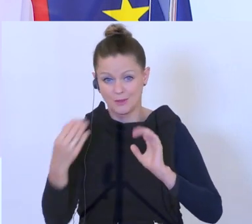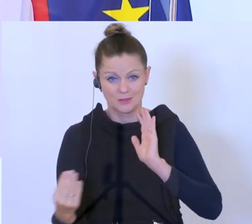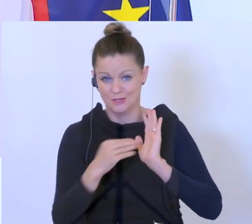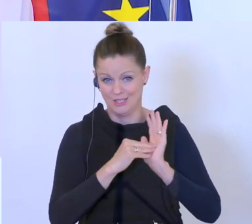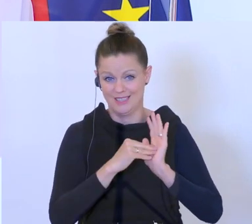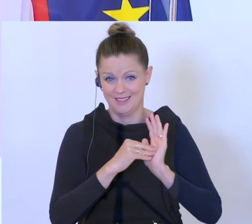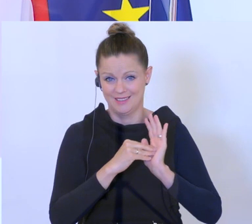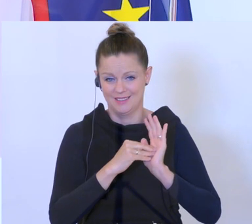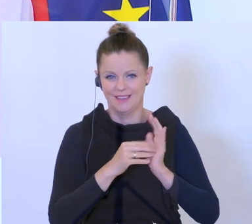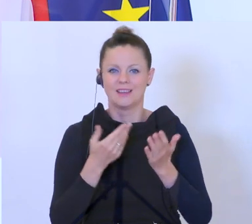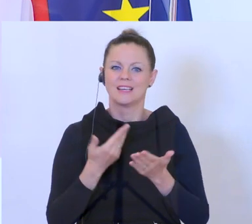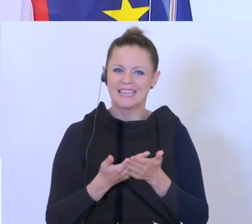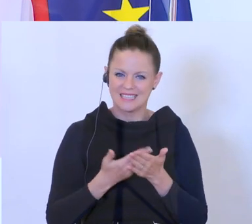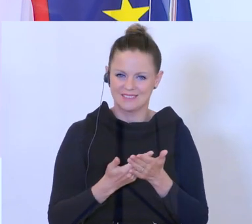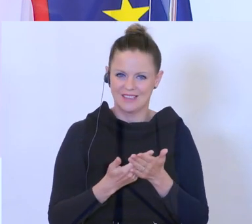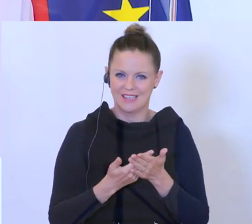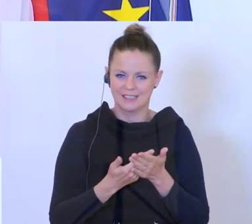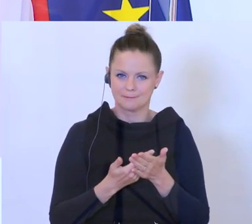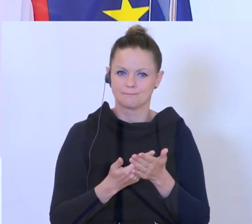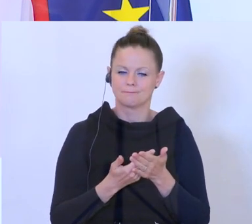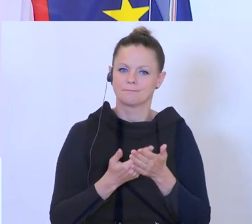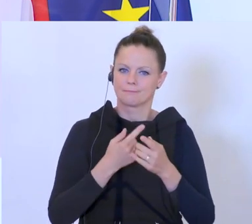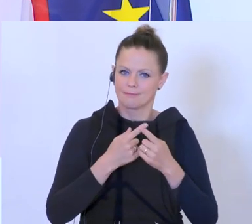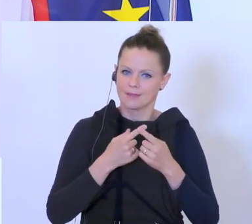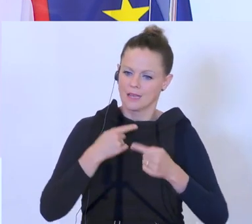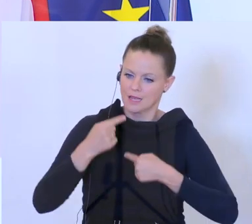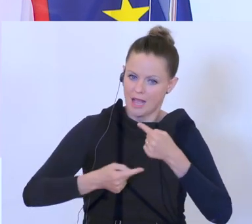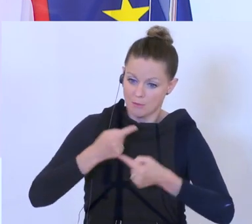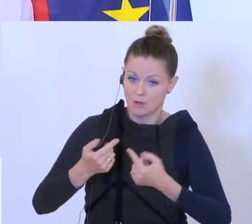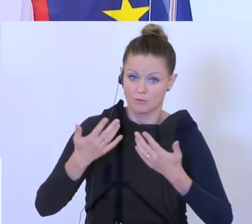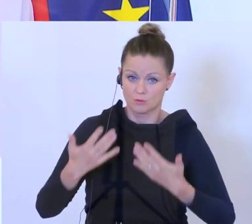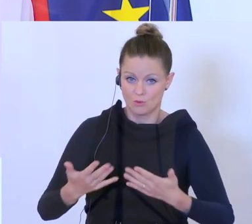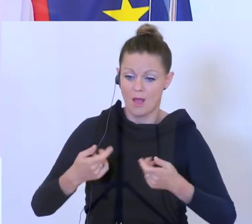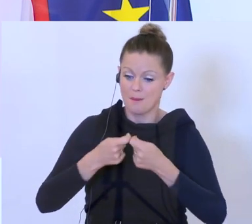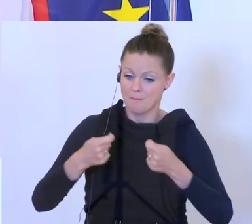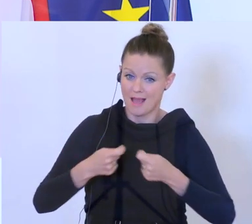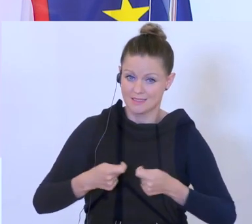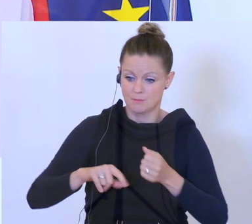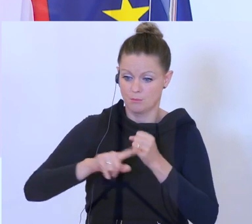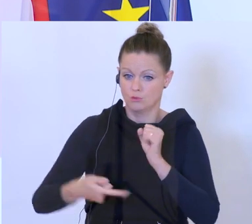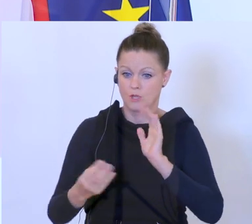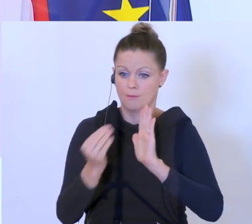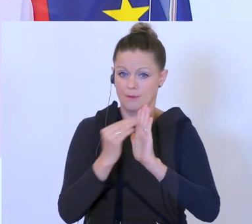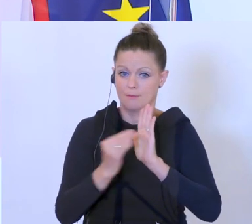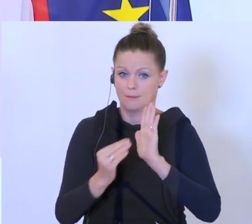Und deswegen haben wir eben denen die Vorgangsweise gewählt, diese Maßnahmen weiterhin im Budget abzubilden, hineinzuschreiben,